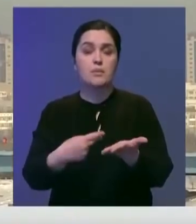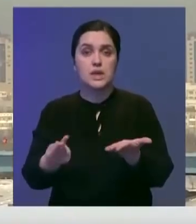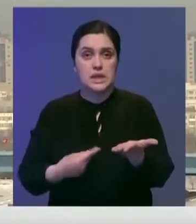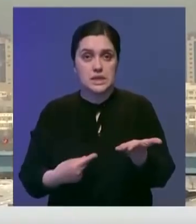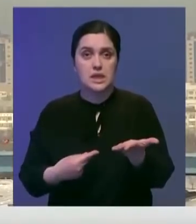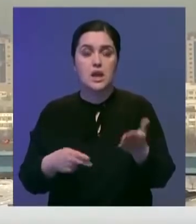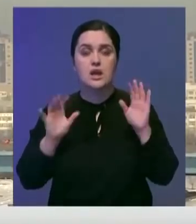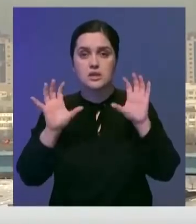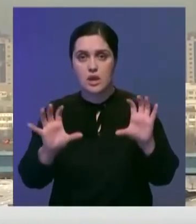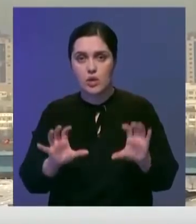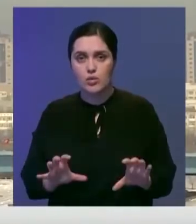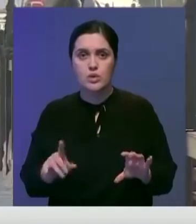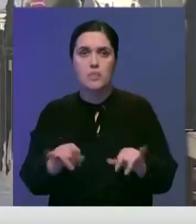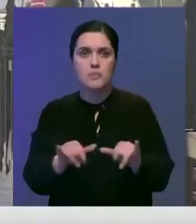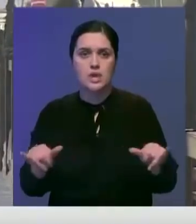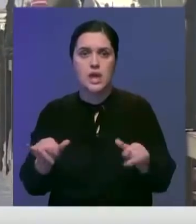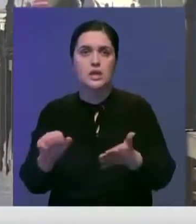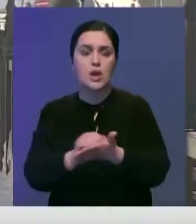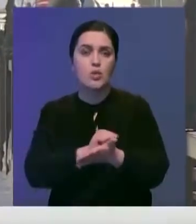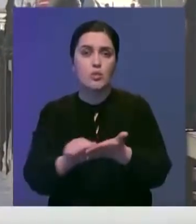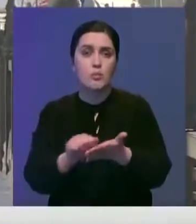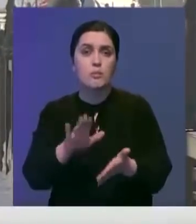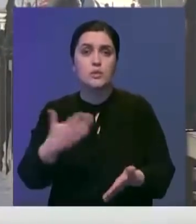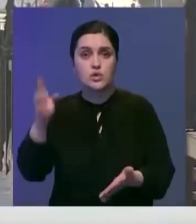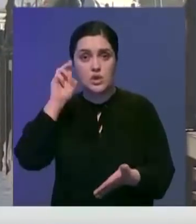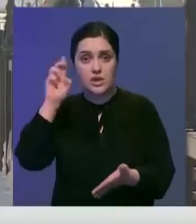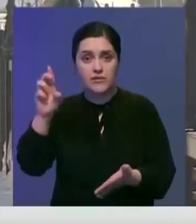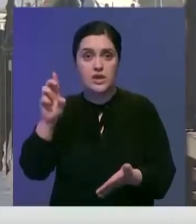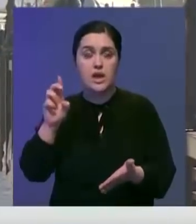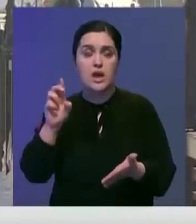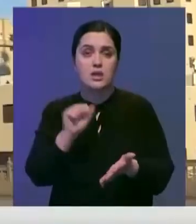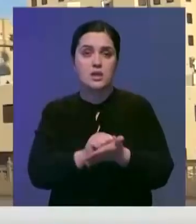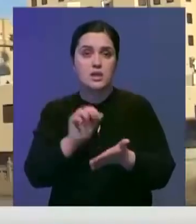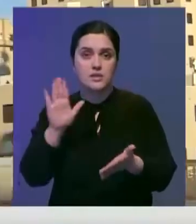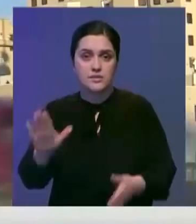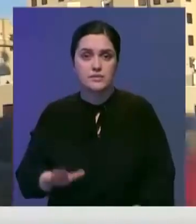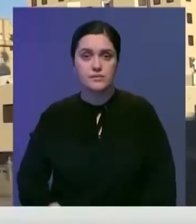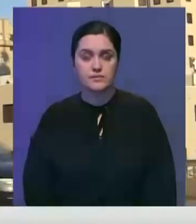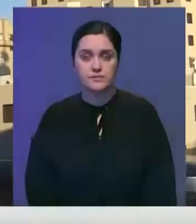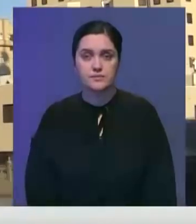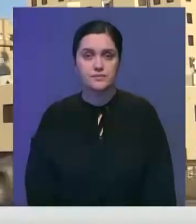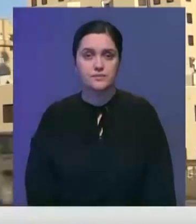Приняли депутаты и закон о распространении документов по межгосударственной стандартизации.